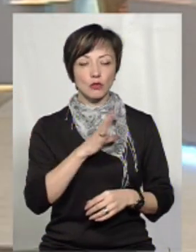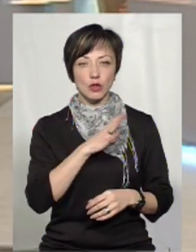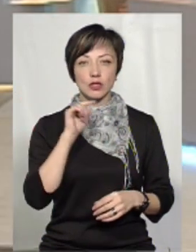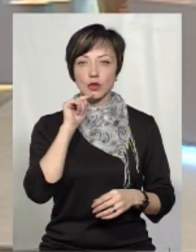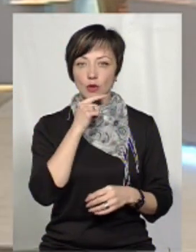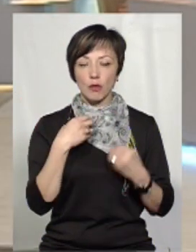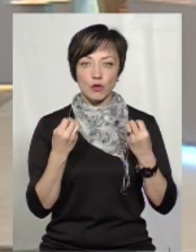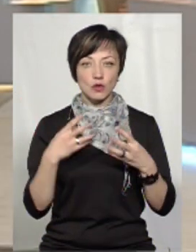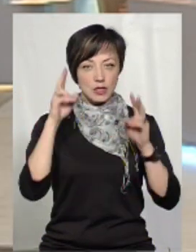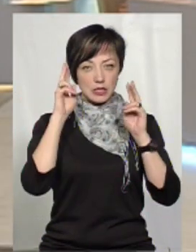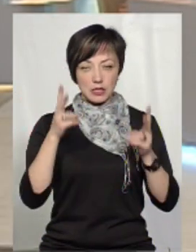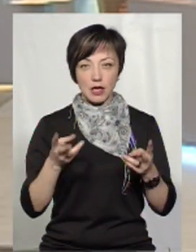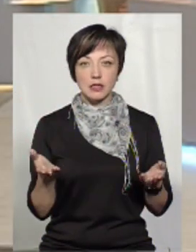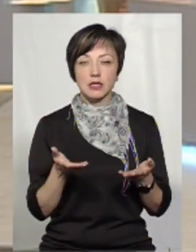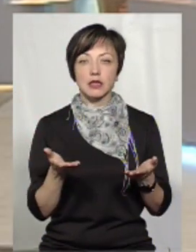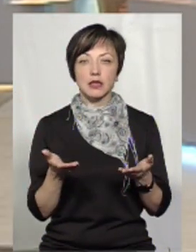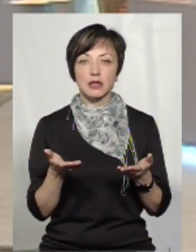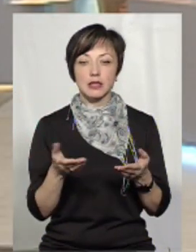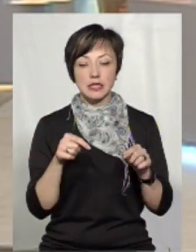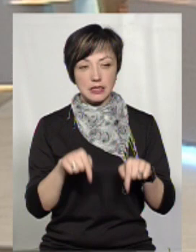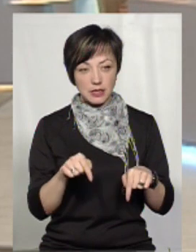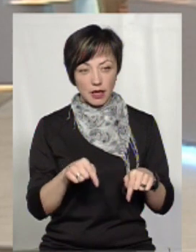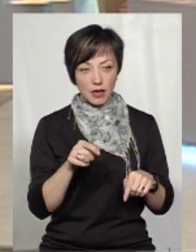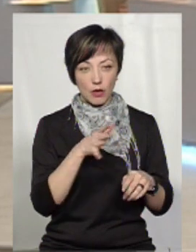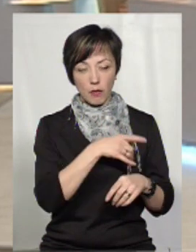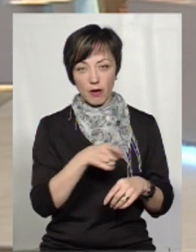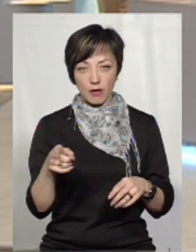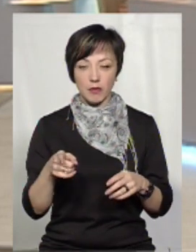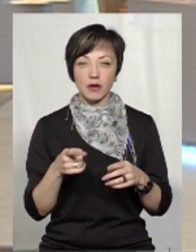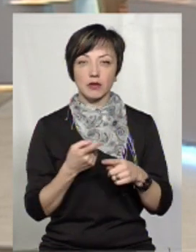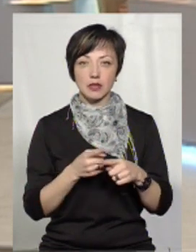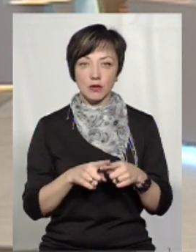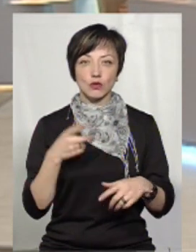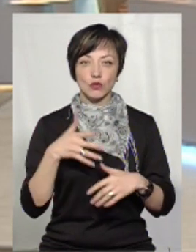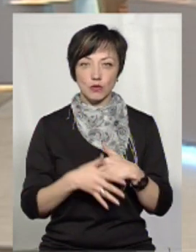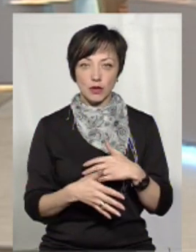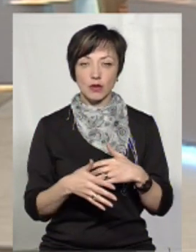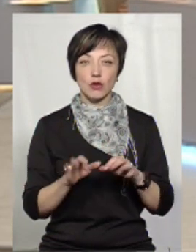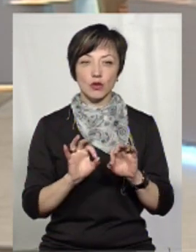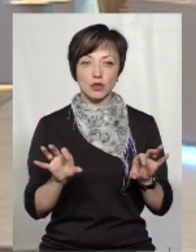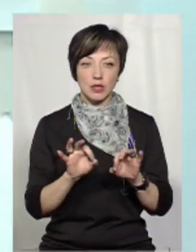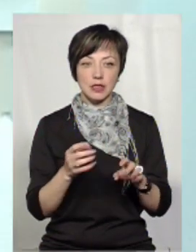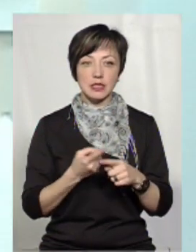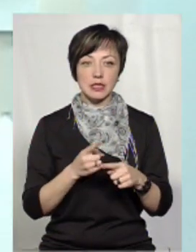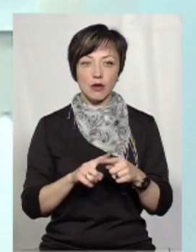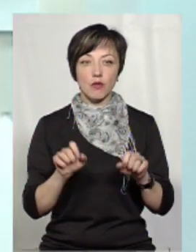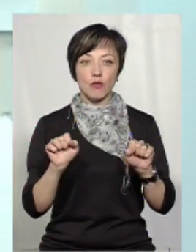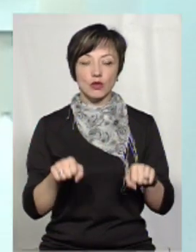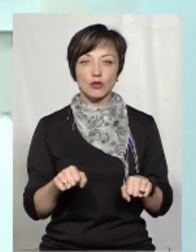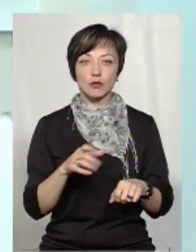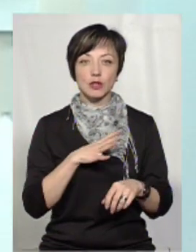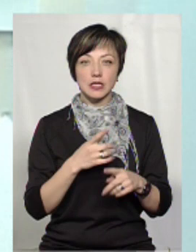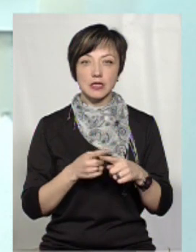зекономлені, я просто не знаю, за цей опалюваний період, понятно, вже розказували. Це може,